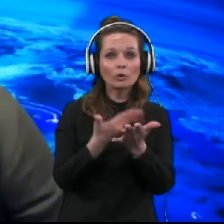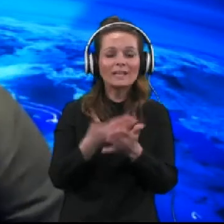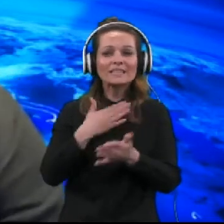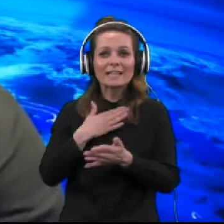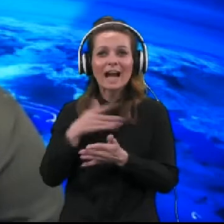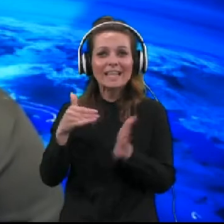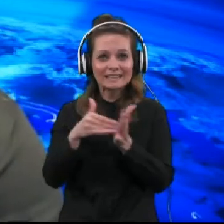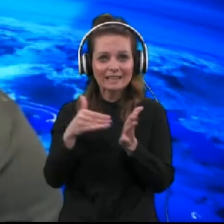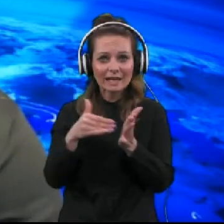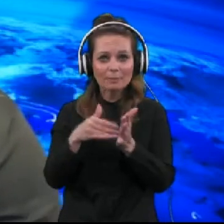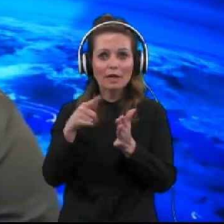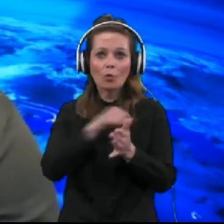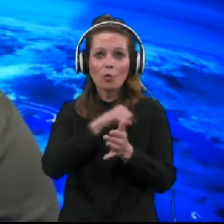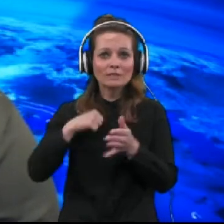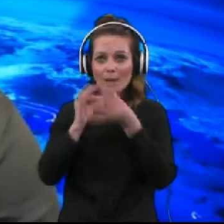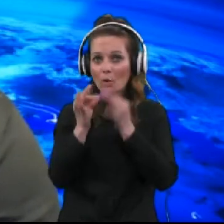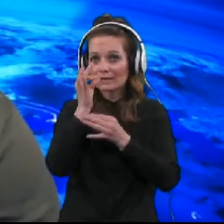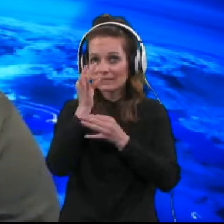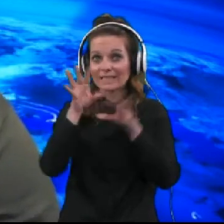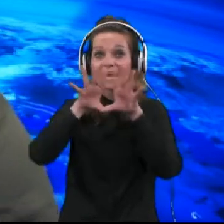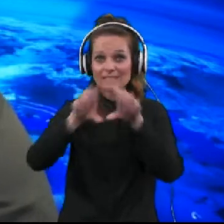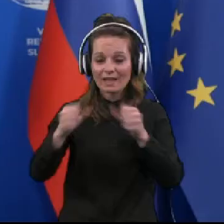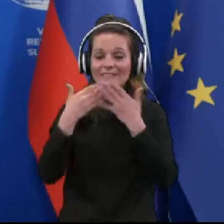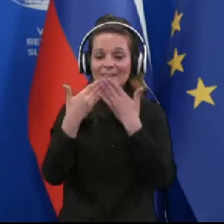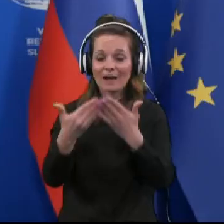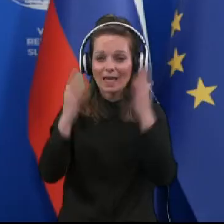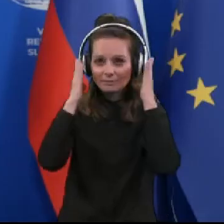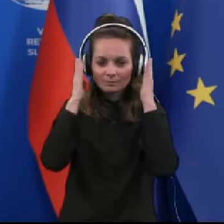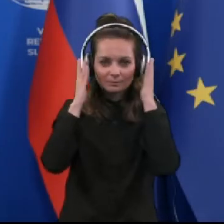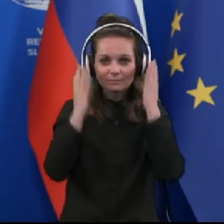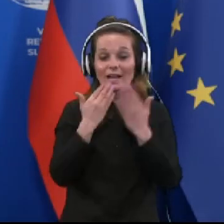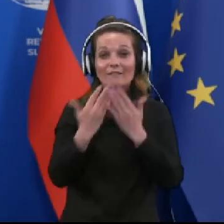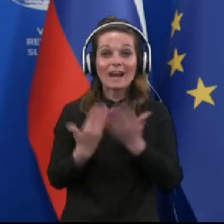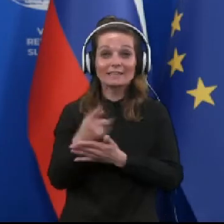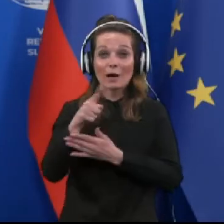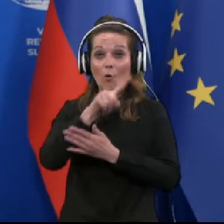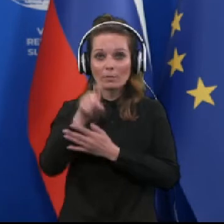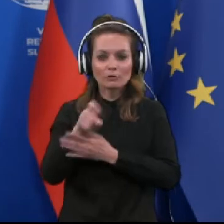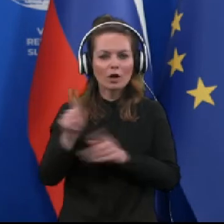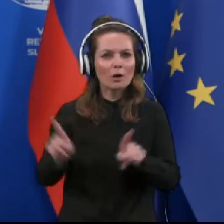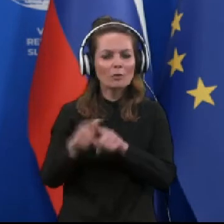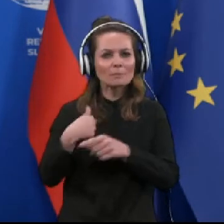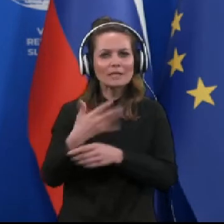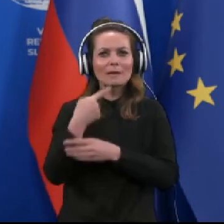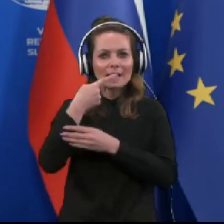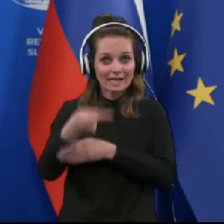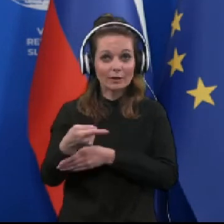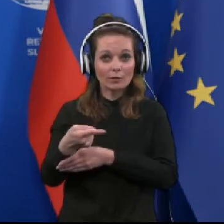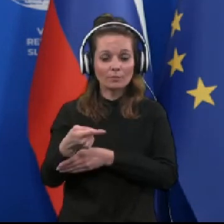da kaj je treba to samotestiranje izved. Hvala. Hvala lepa za vprašanje. Torej, kot sem dejal,